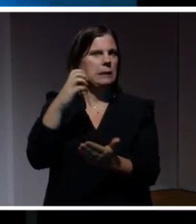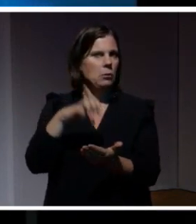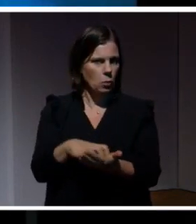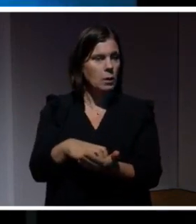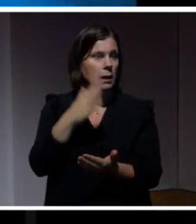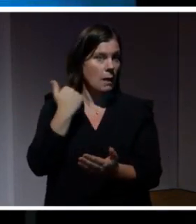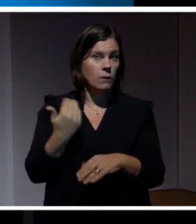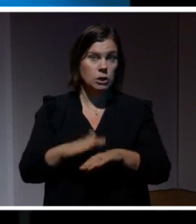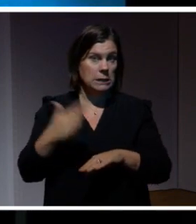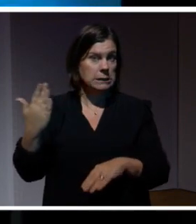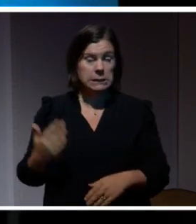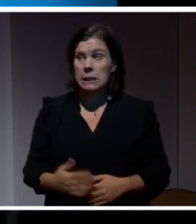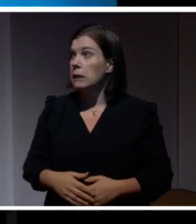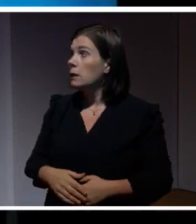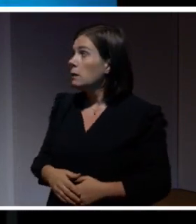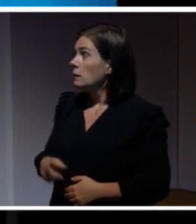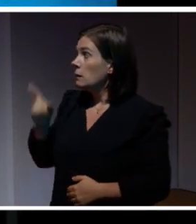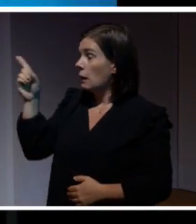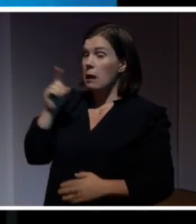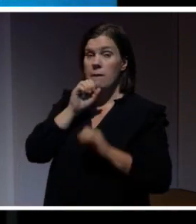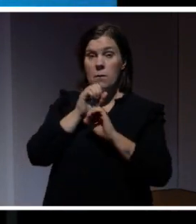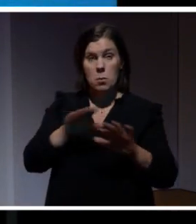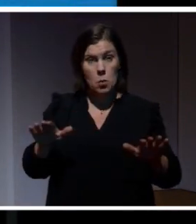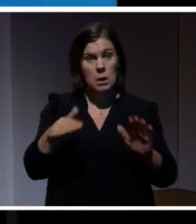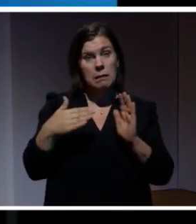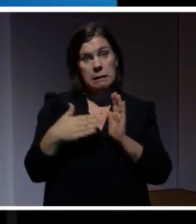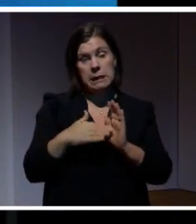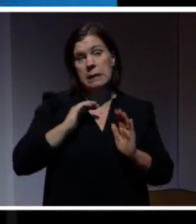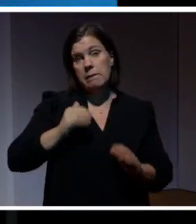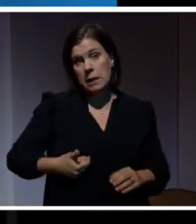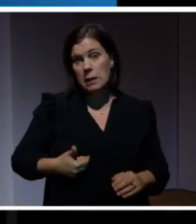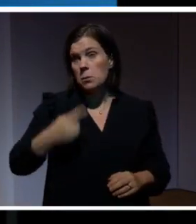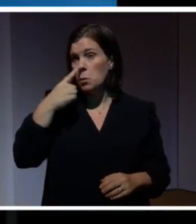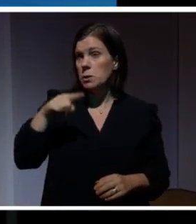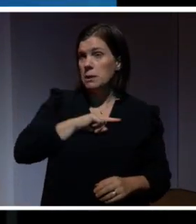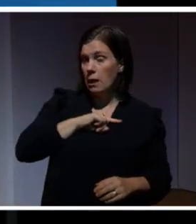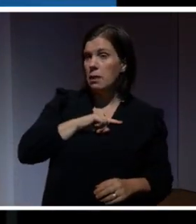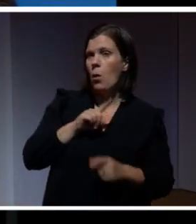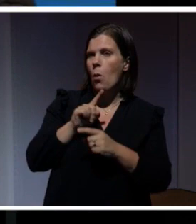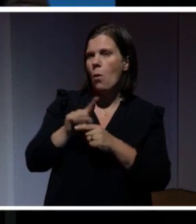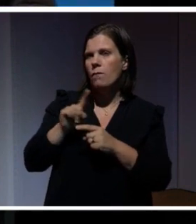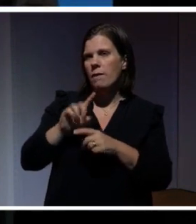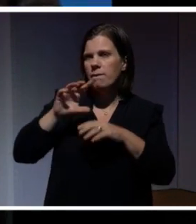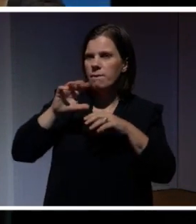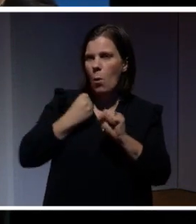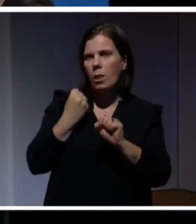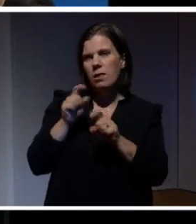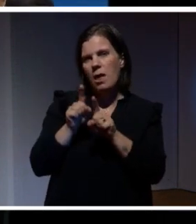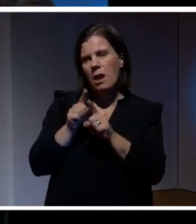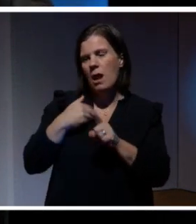vara känslig. Just den här informationen riktar sig till kvinnor som är utsatta, ofta för våld i en nära relation.